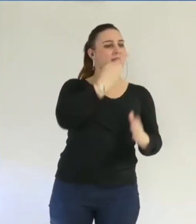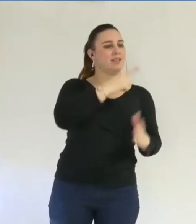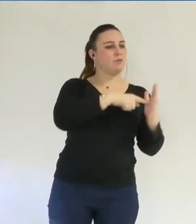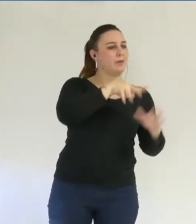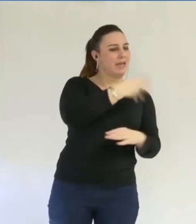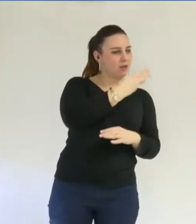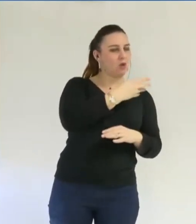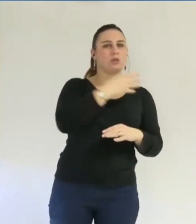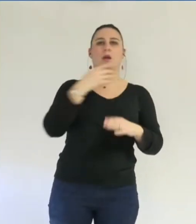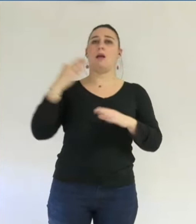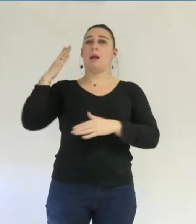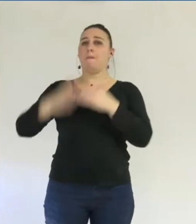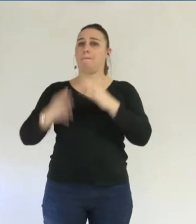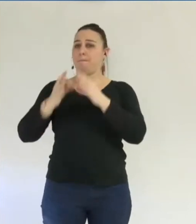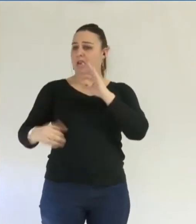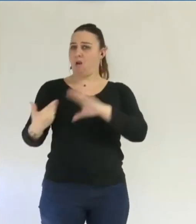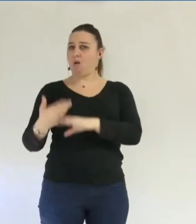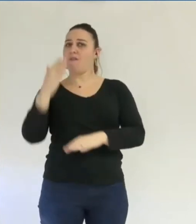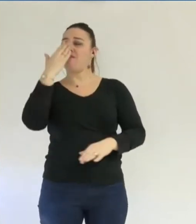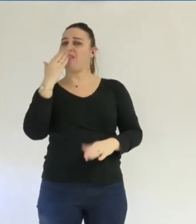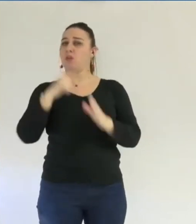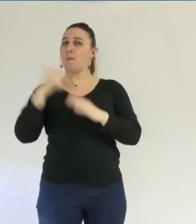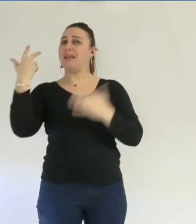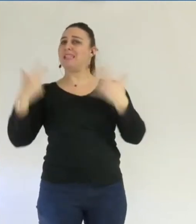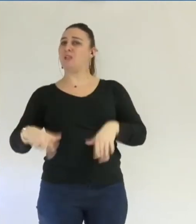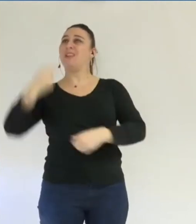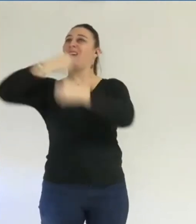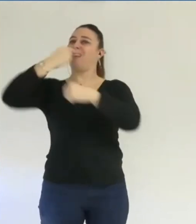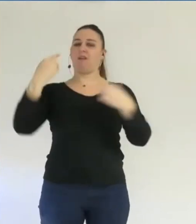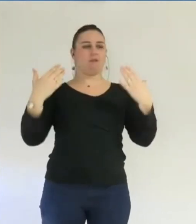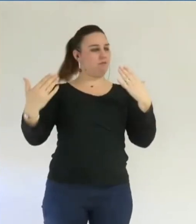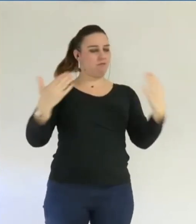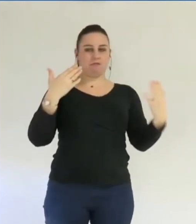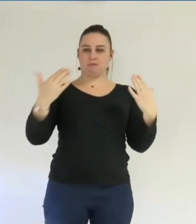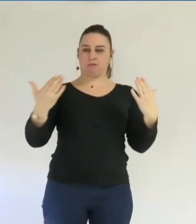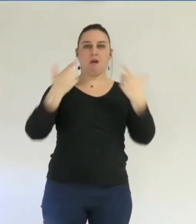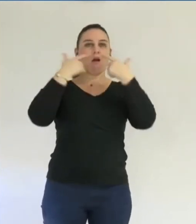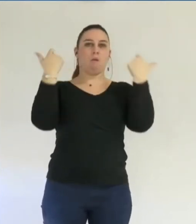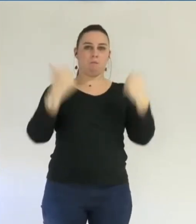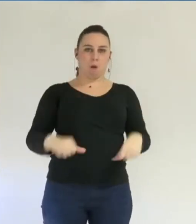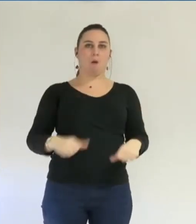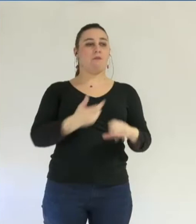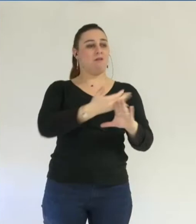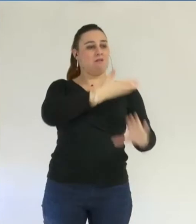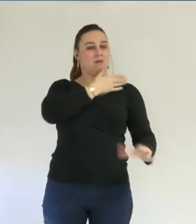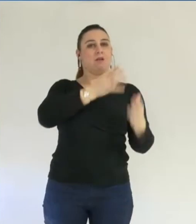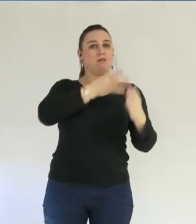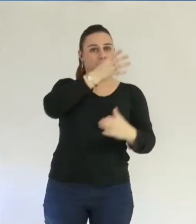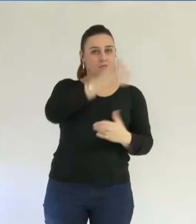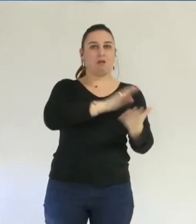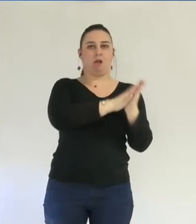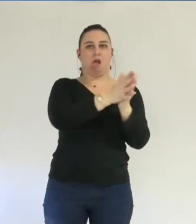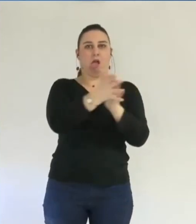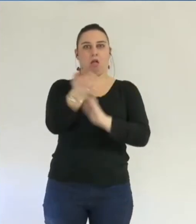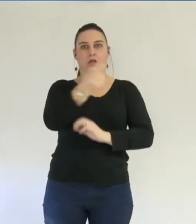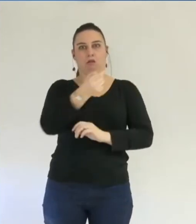et le bilan actualisé de février 2018 par l'ordonnateur montre que le bilan financier prévisionnel de l'opération se dégrade